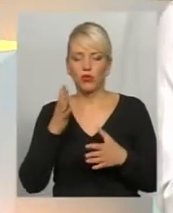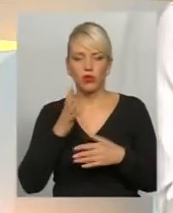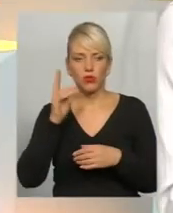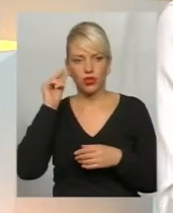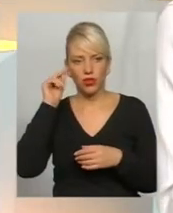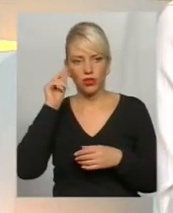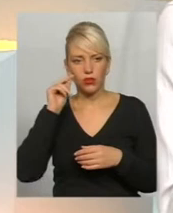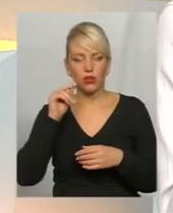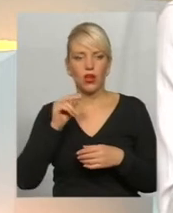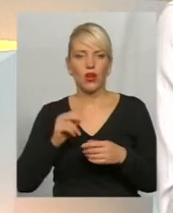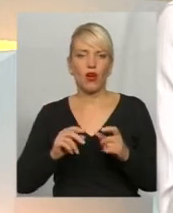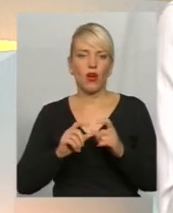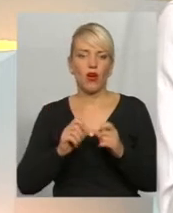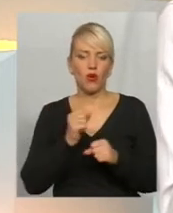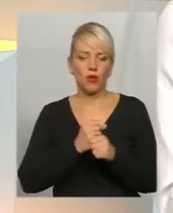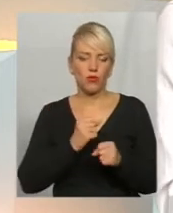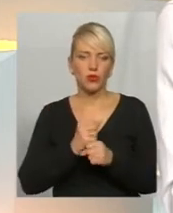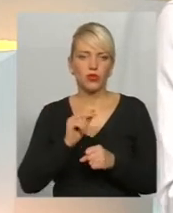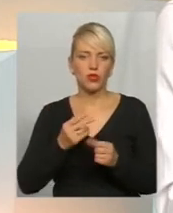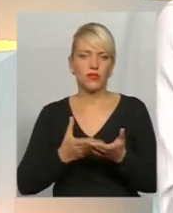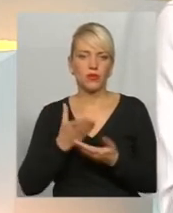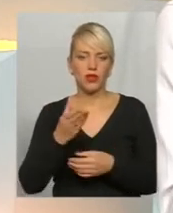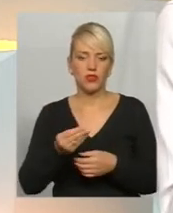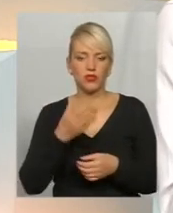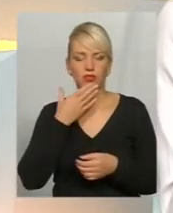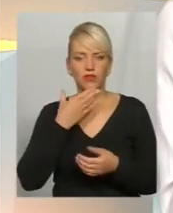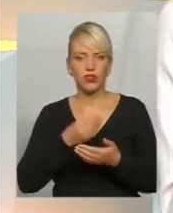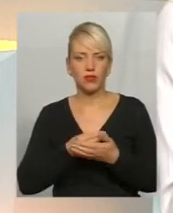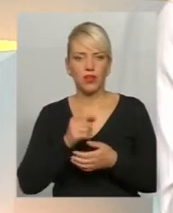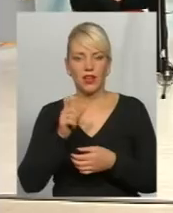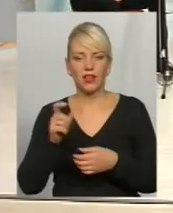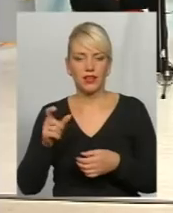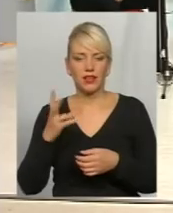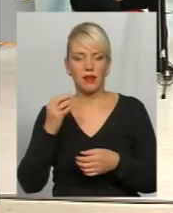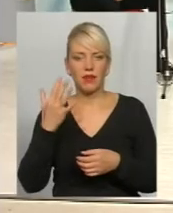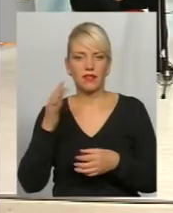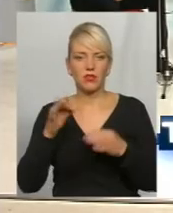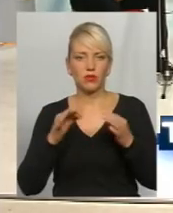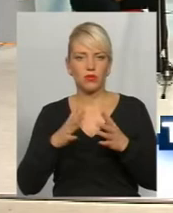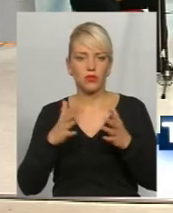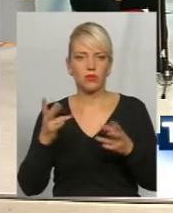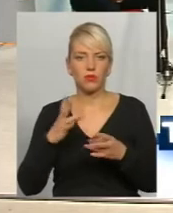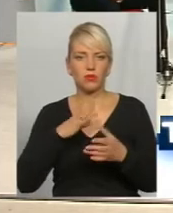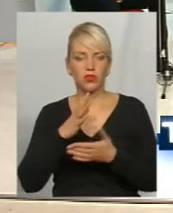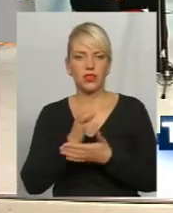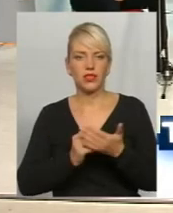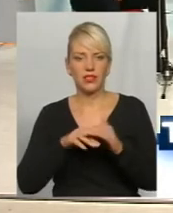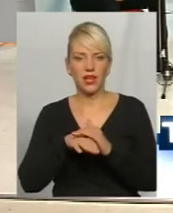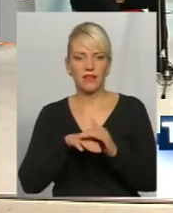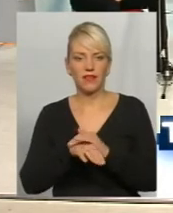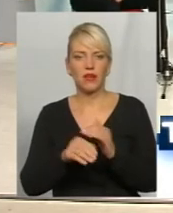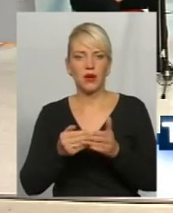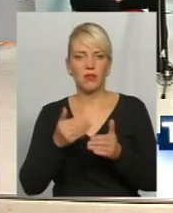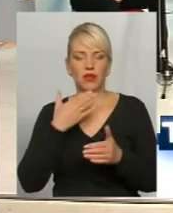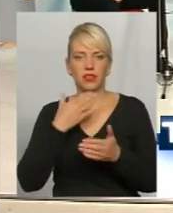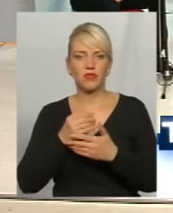'язана доплачувати своїм клієнтам. По закону України про страхування на 5% більше страхової компанії мають бути резервів страхових перед своїми